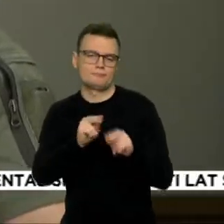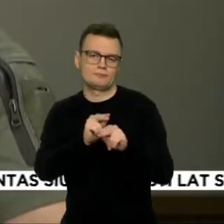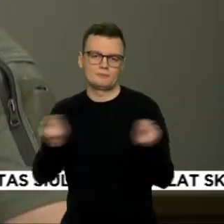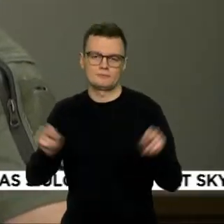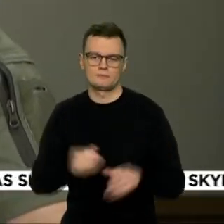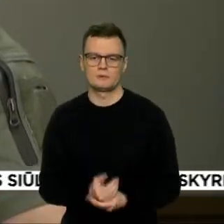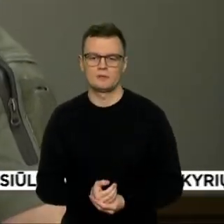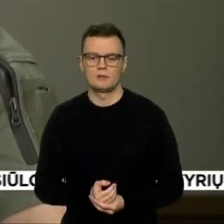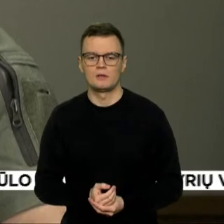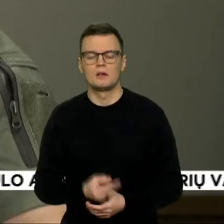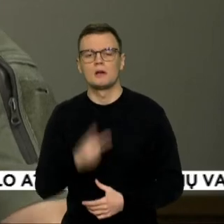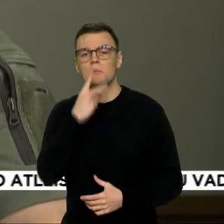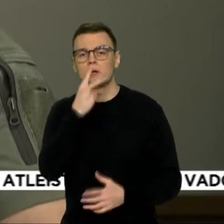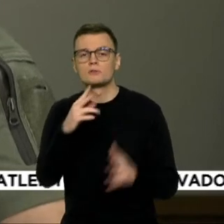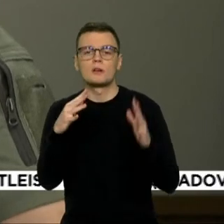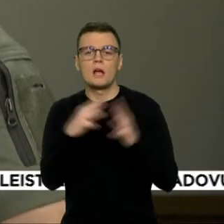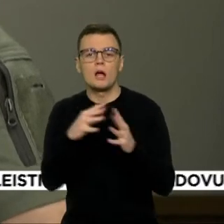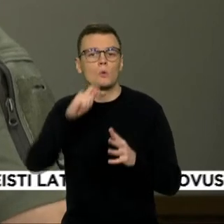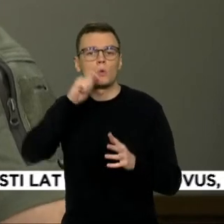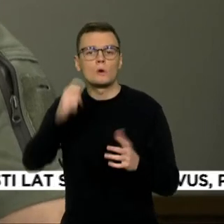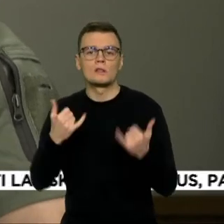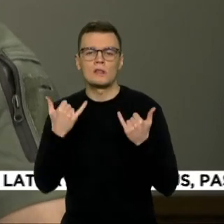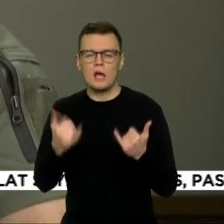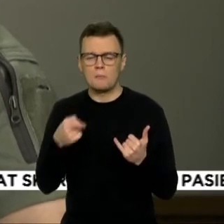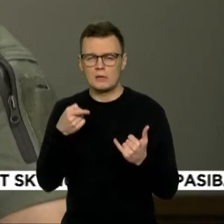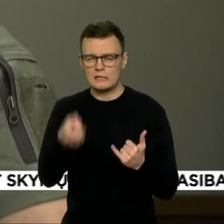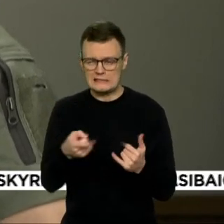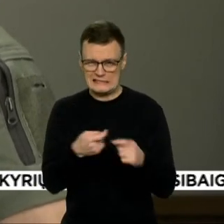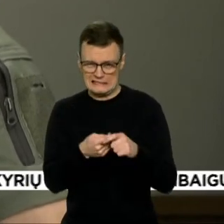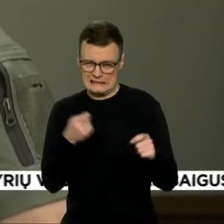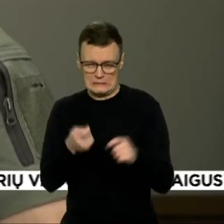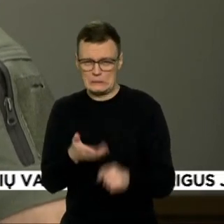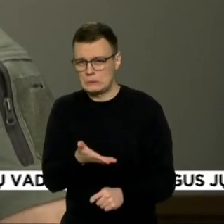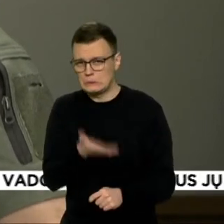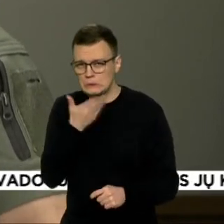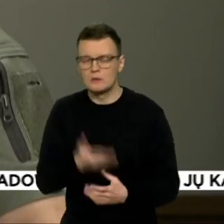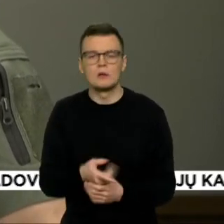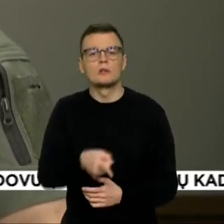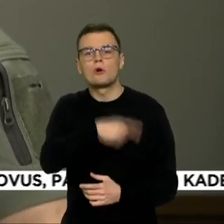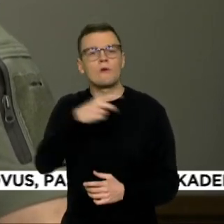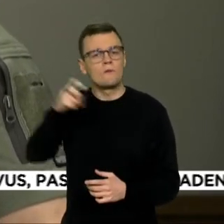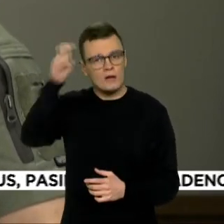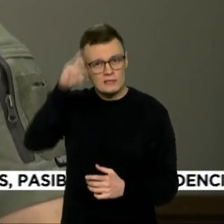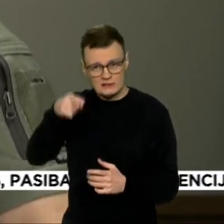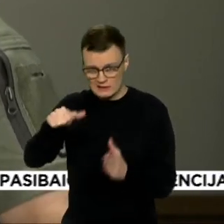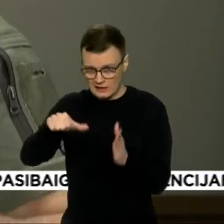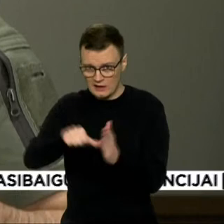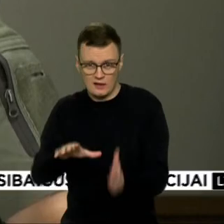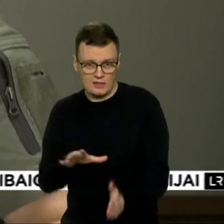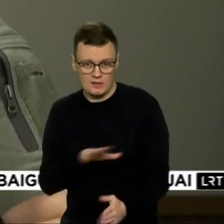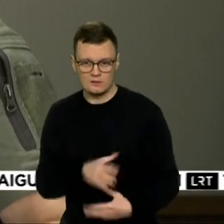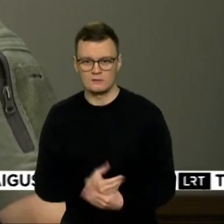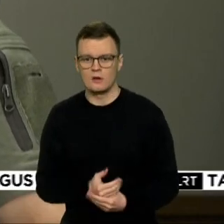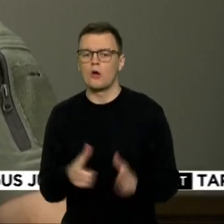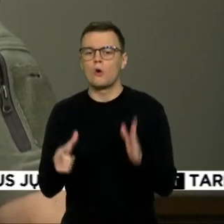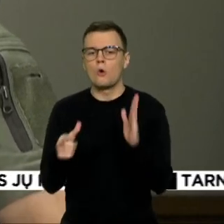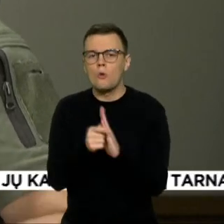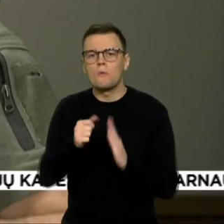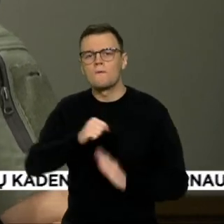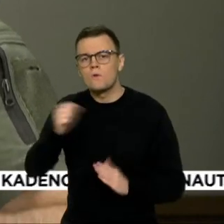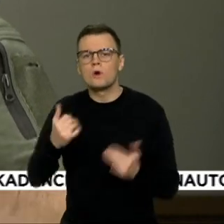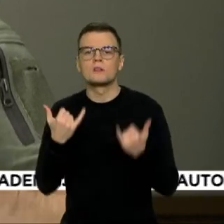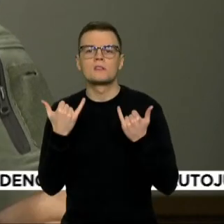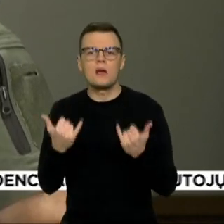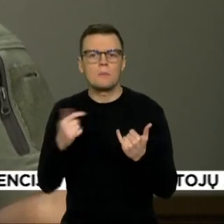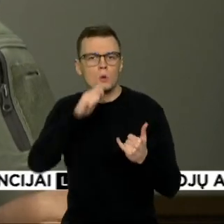Pažiūrėkite į karą Ukrainoje dabar. Jis toks intensyvus, kad didžioji dalis valstybių negalėtų jo kariauti. Štai kodėl jį būtų nelaimėti dabar Ukrainoje.